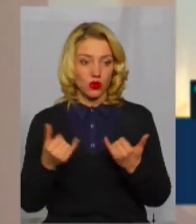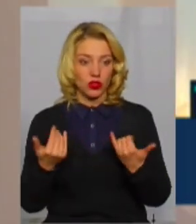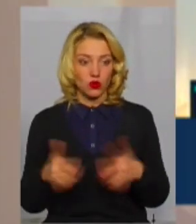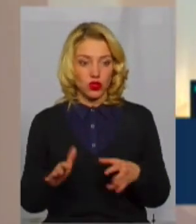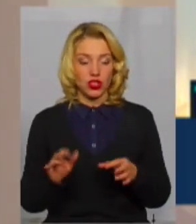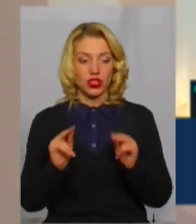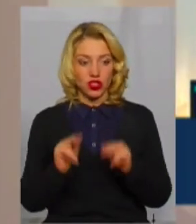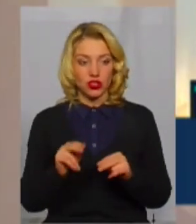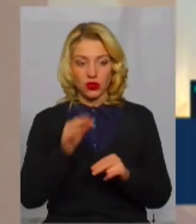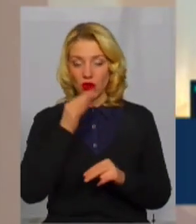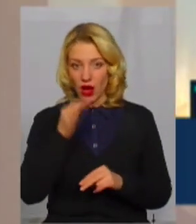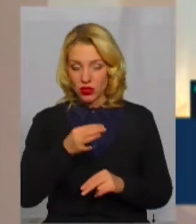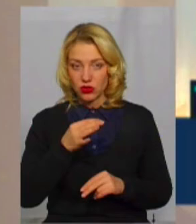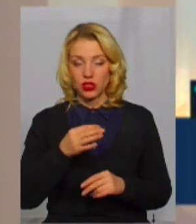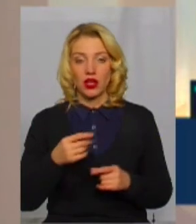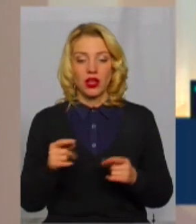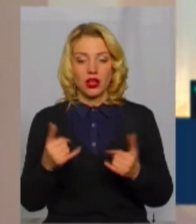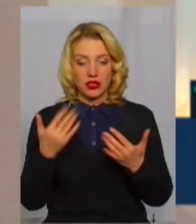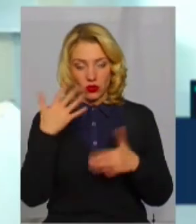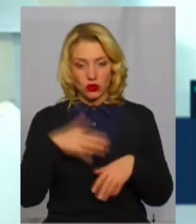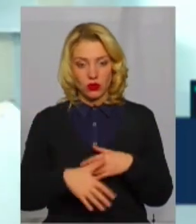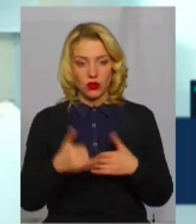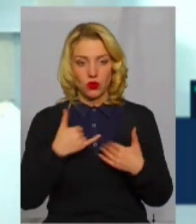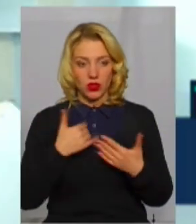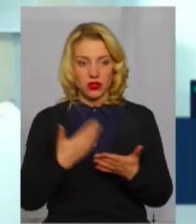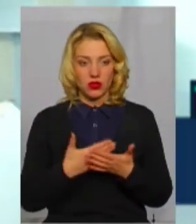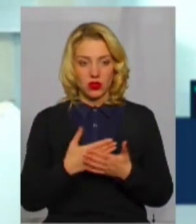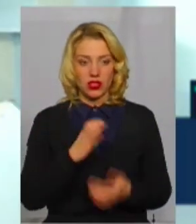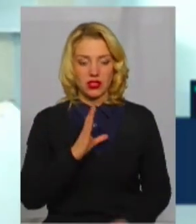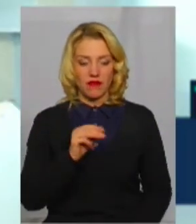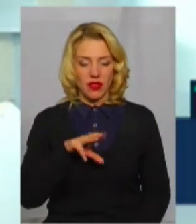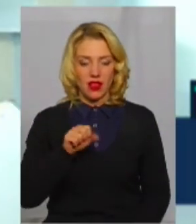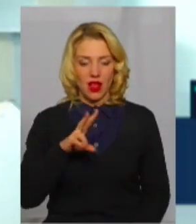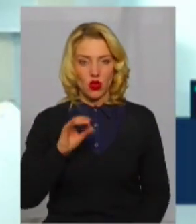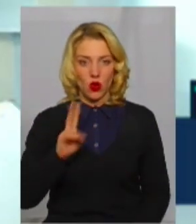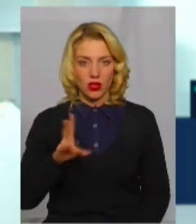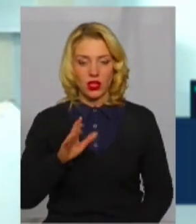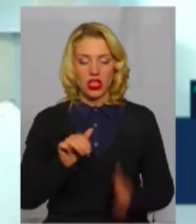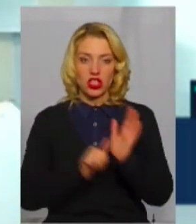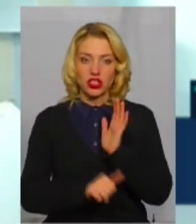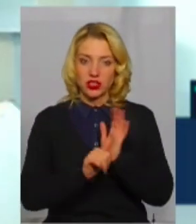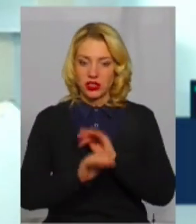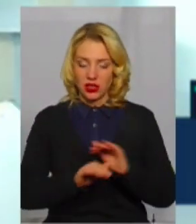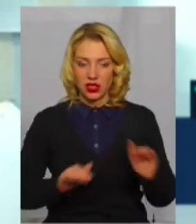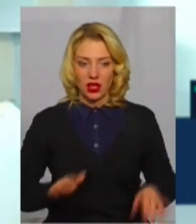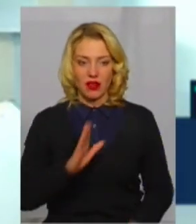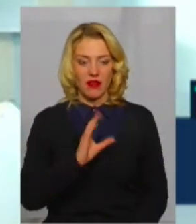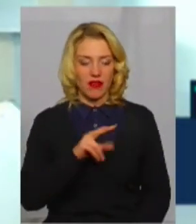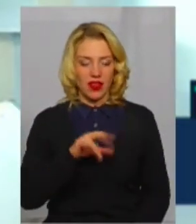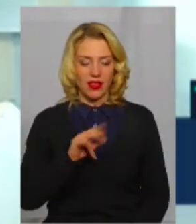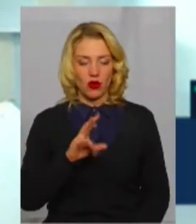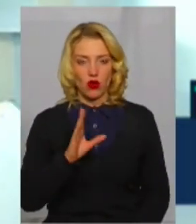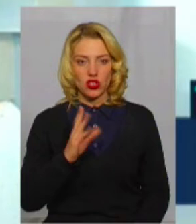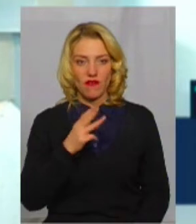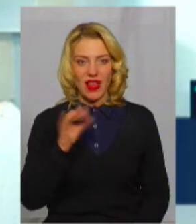чесно кажучи, зрозумійте, у нас, наприклад, у світанку 60 дітей, у нас в Великожванецькому 70